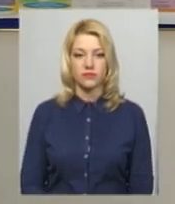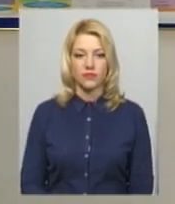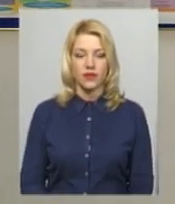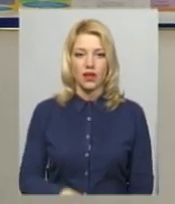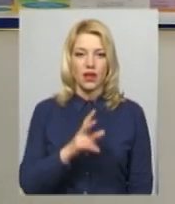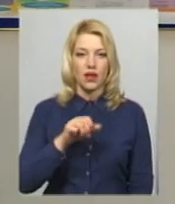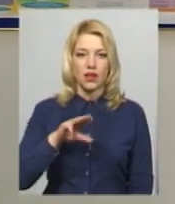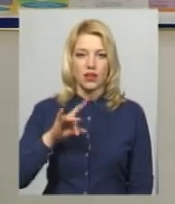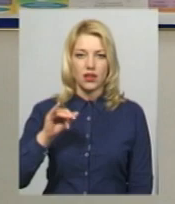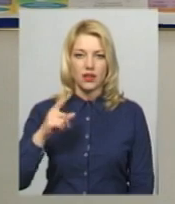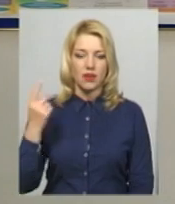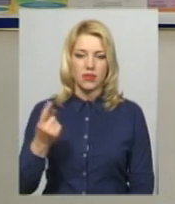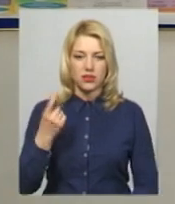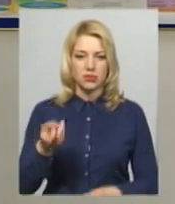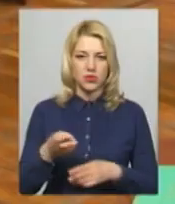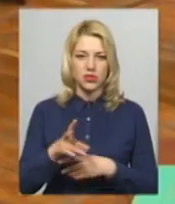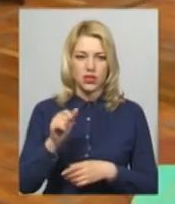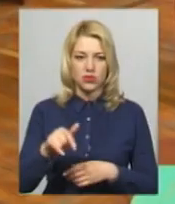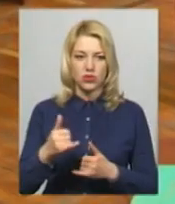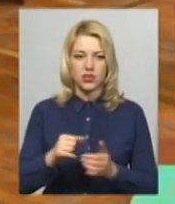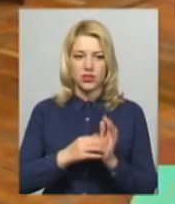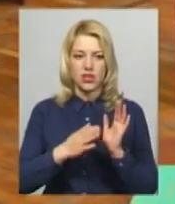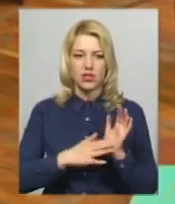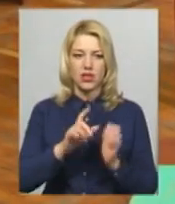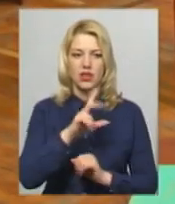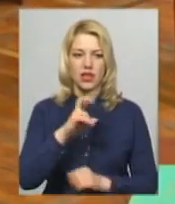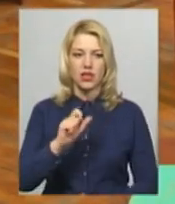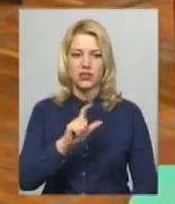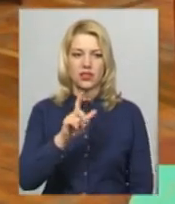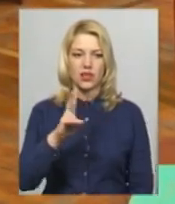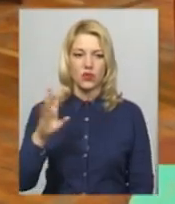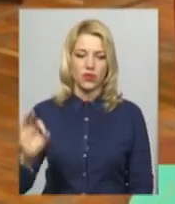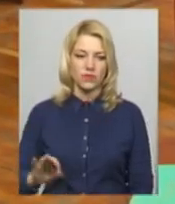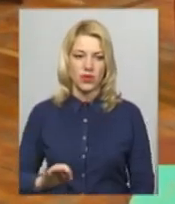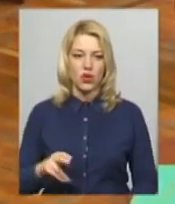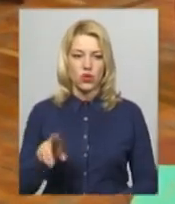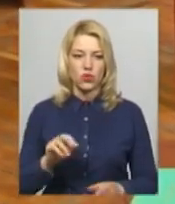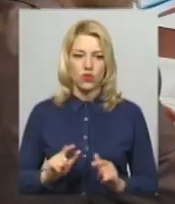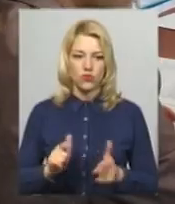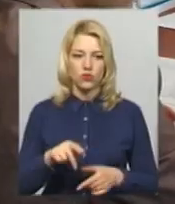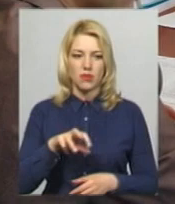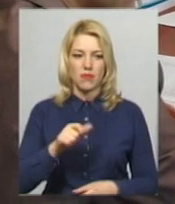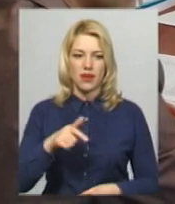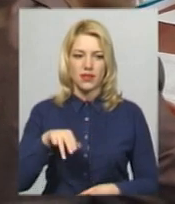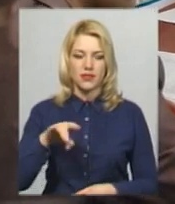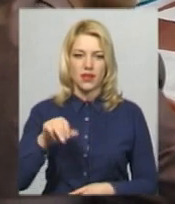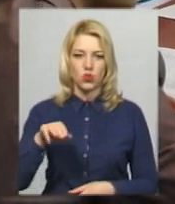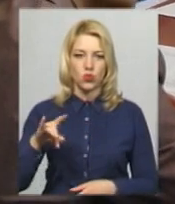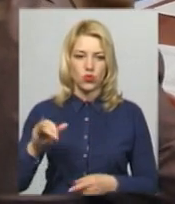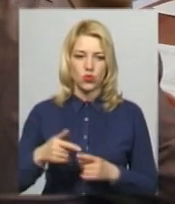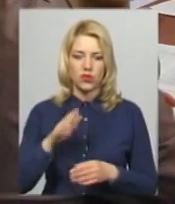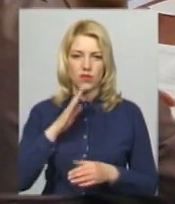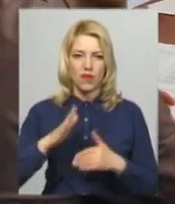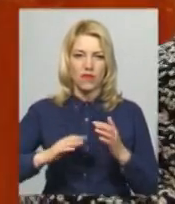Катерина Долинна – одна з перших прийшла сьогодні зареєструватися на зовнішнє незалежне оцінювання до вступу на магістратуру. Дівчина здобуває фах